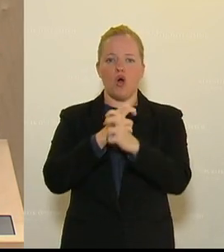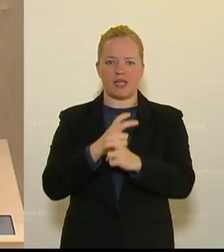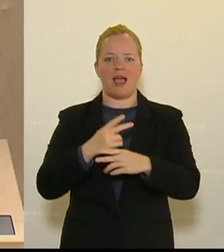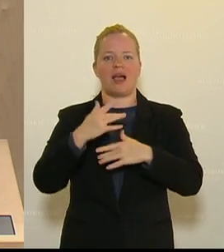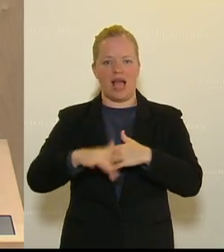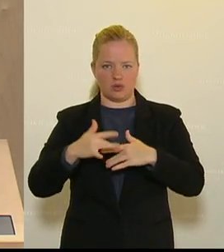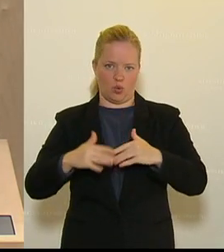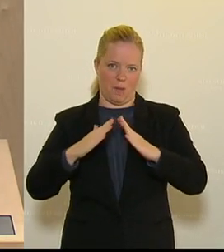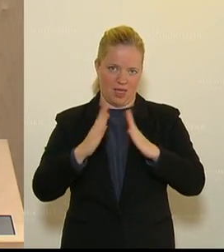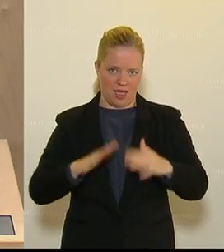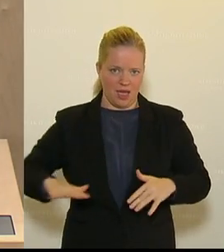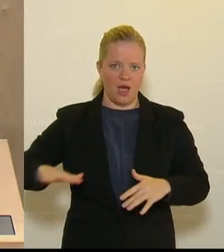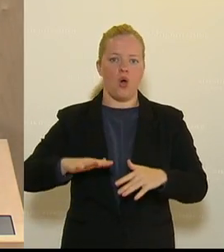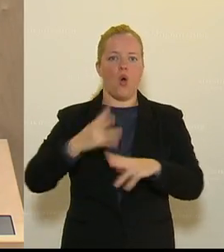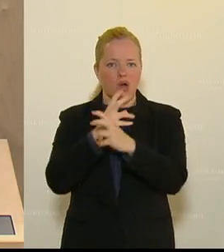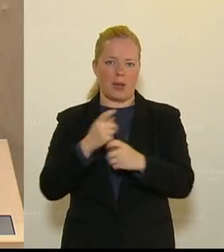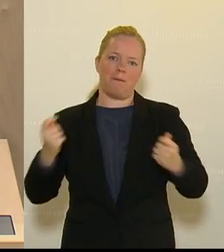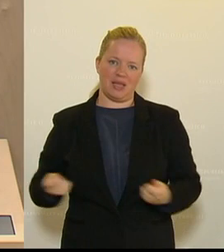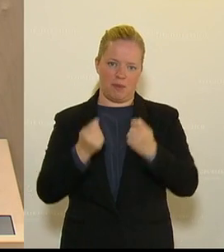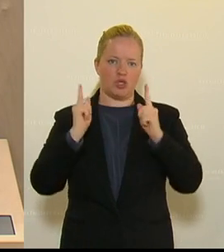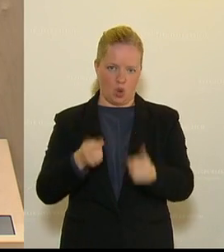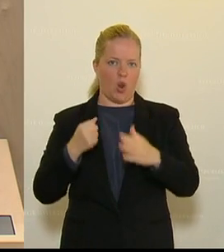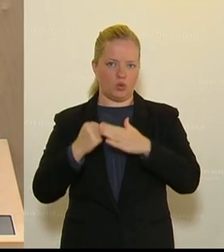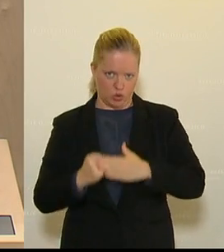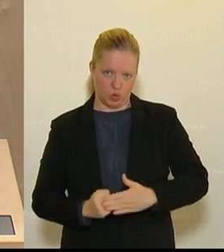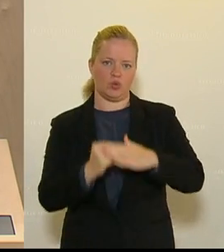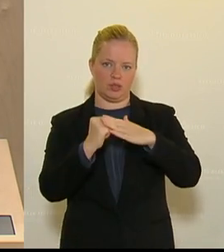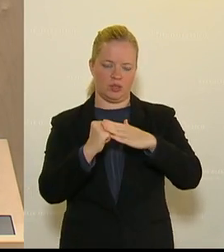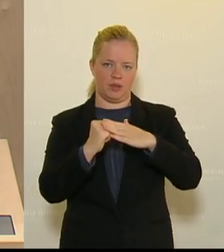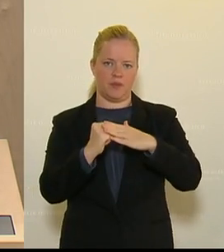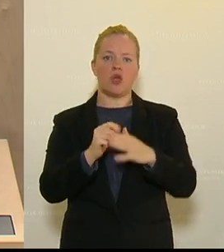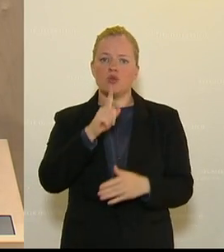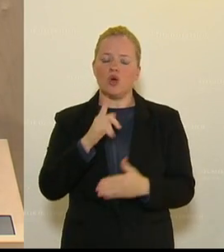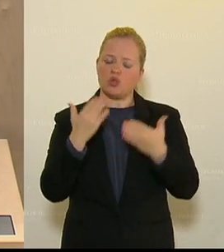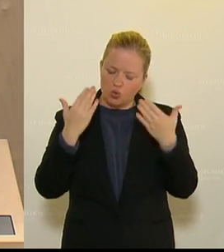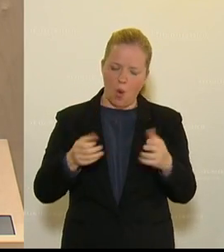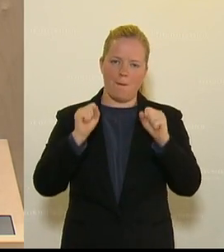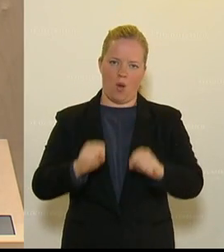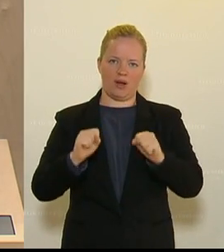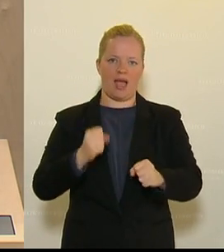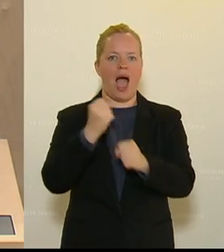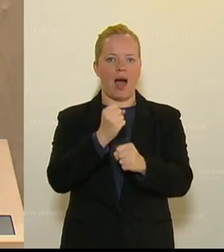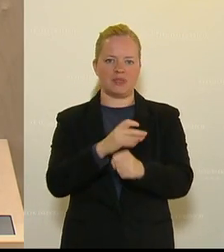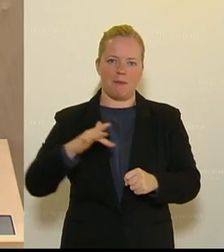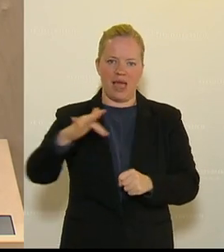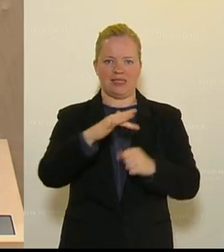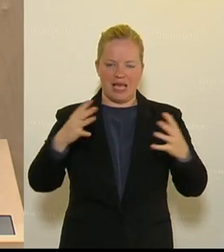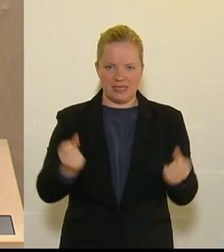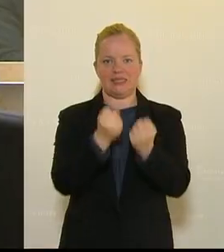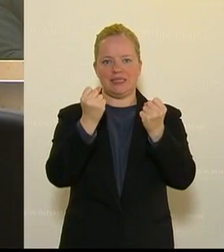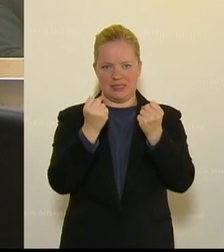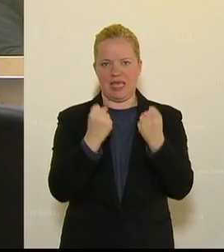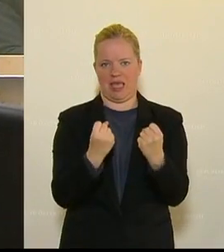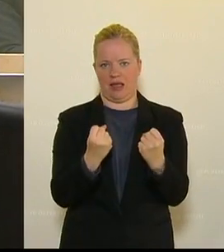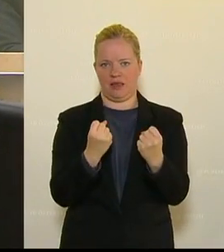und die österreichischen Betriebe. Denn nur so sichern wir unzählige Arbeitsplätze in den Betrieben.